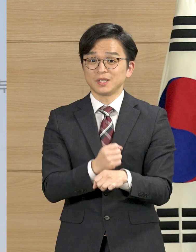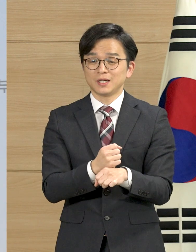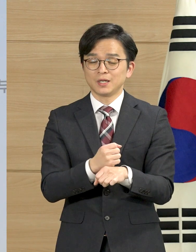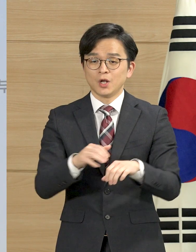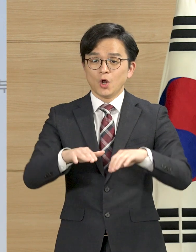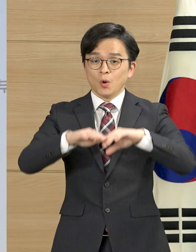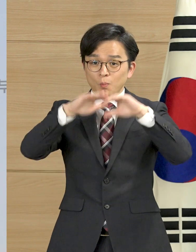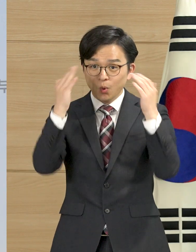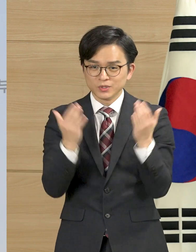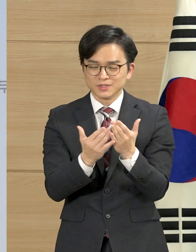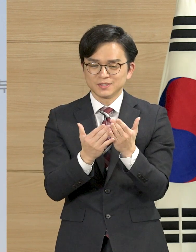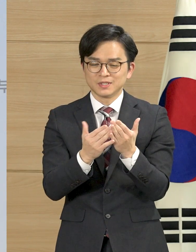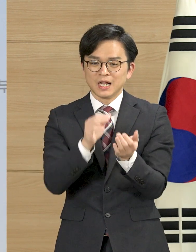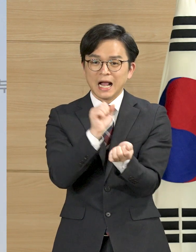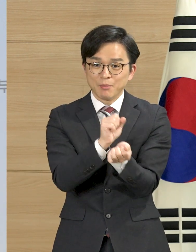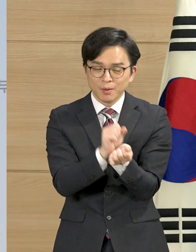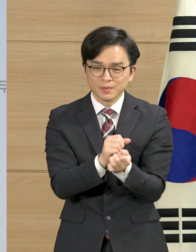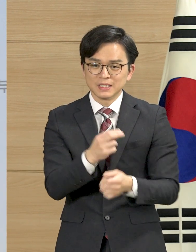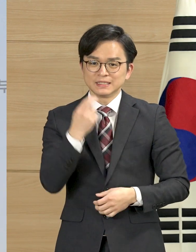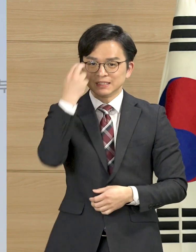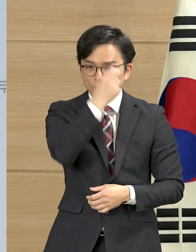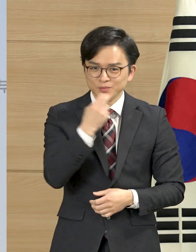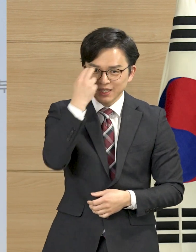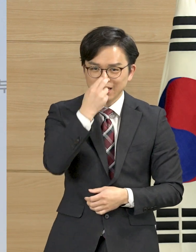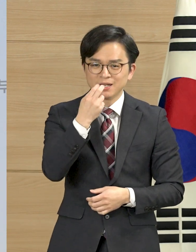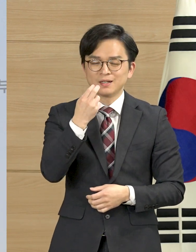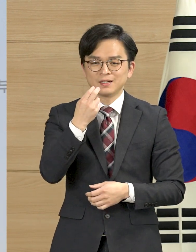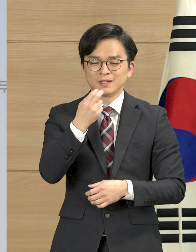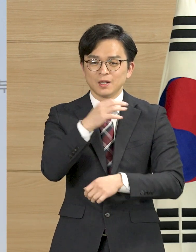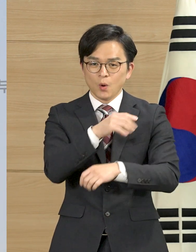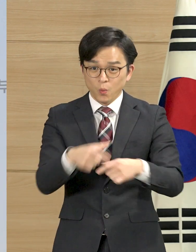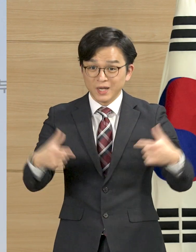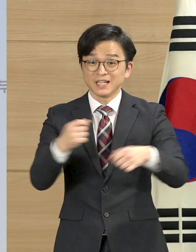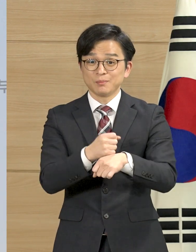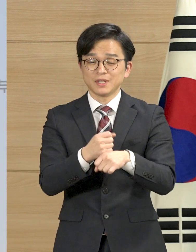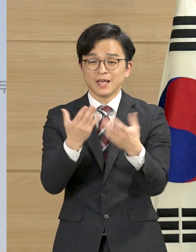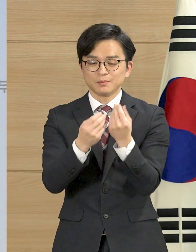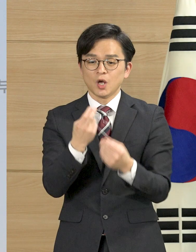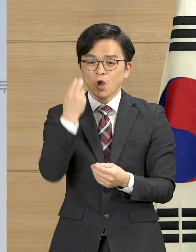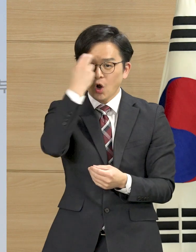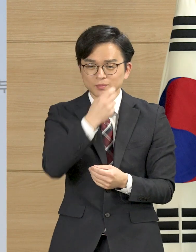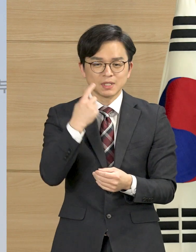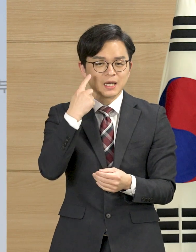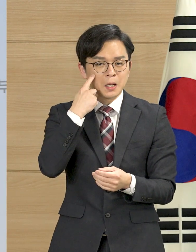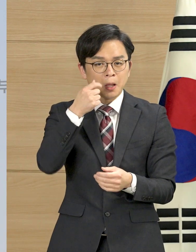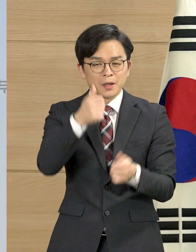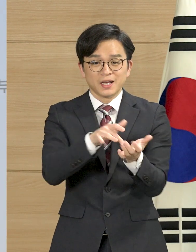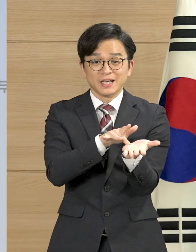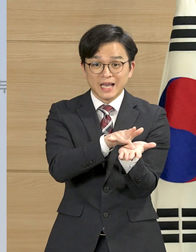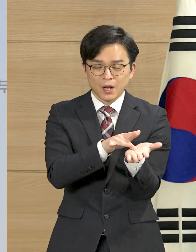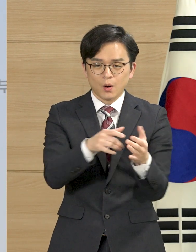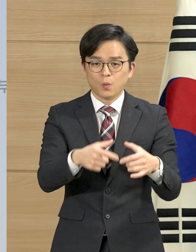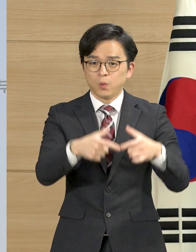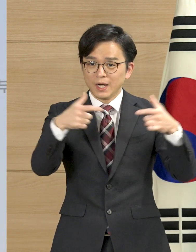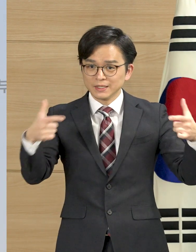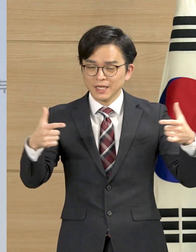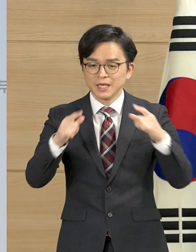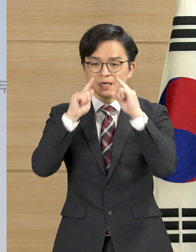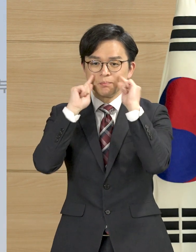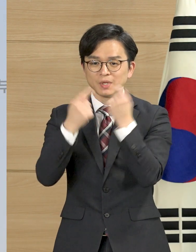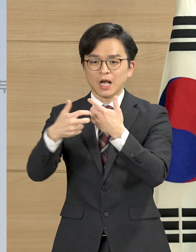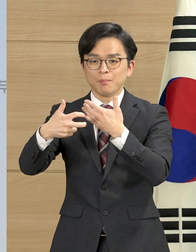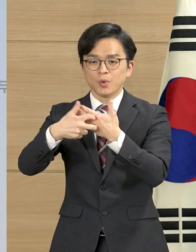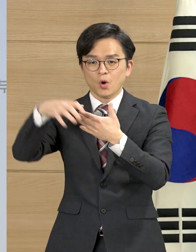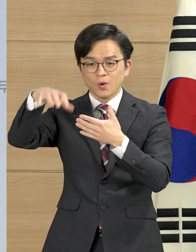동원해서 진단검사의 물량을 대폭 늘려 나가겠습니다. 검사 시약의 개선과 민간의료기관까지